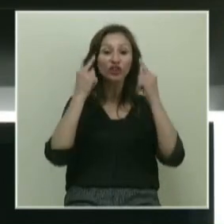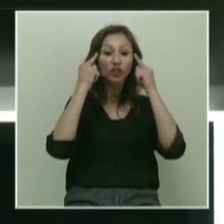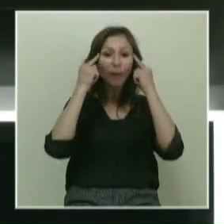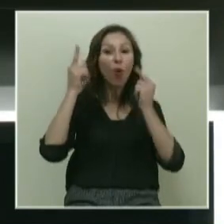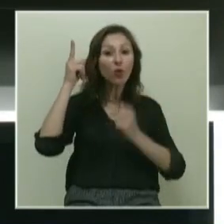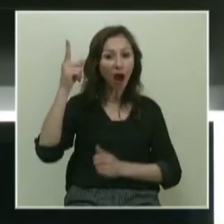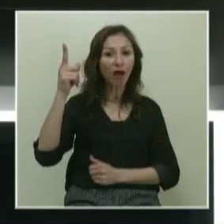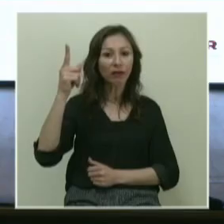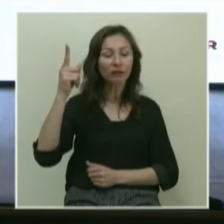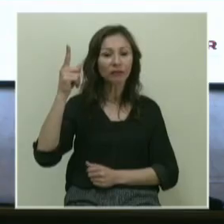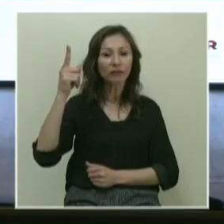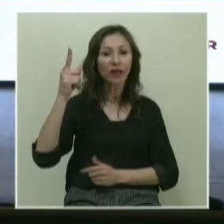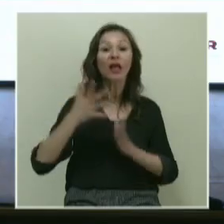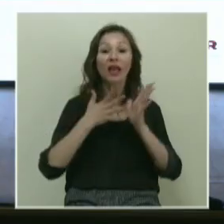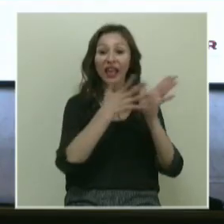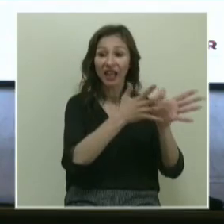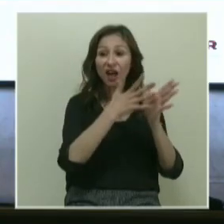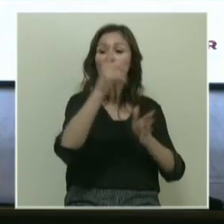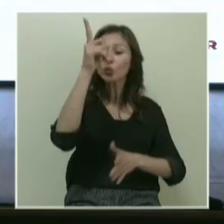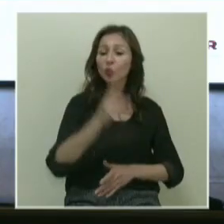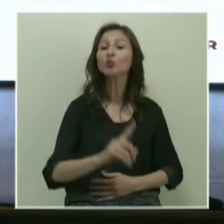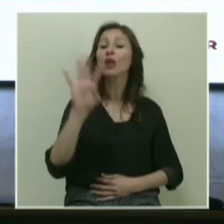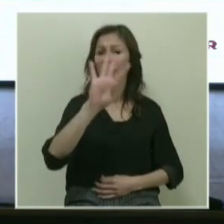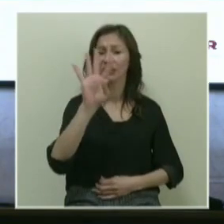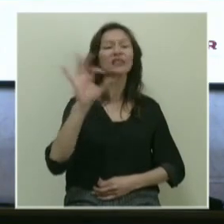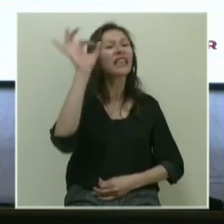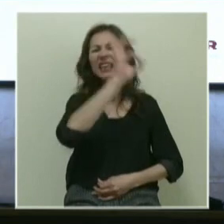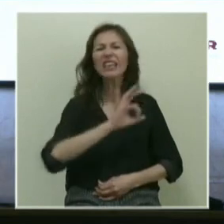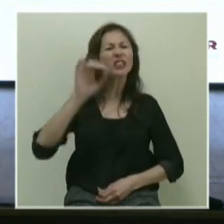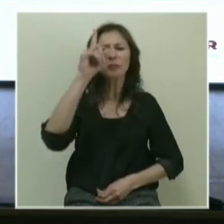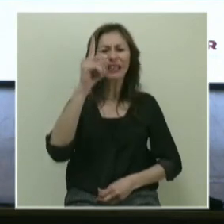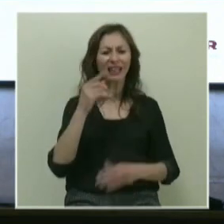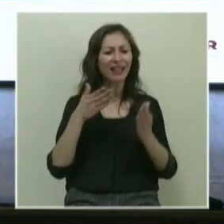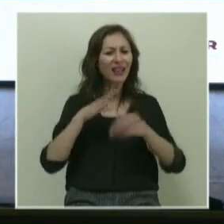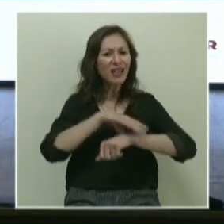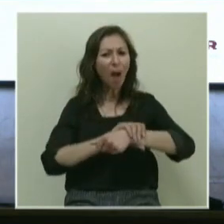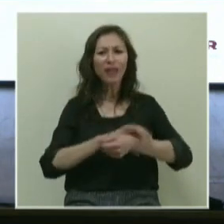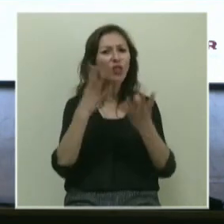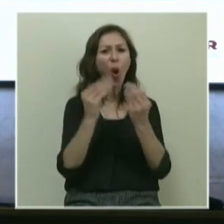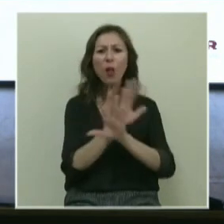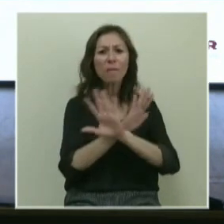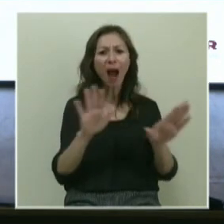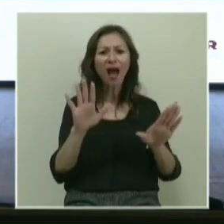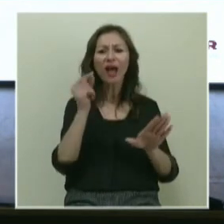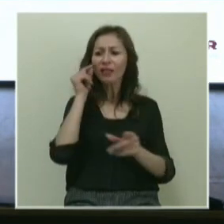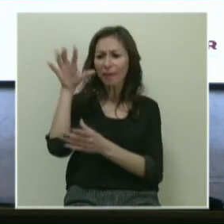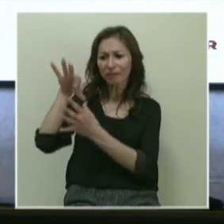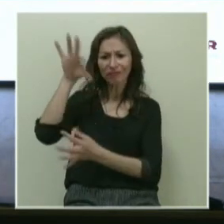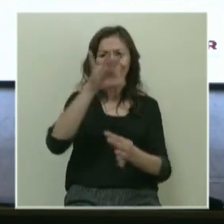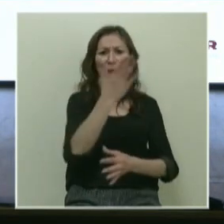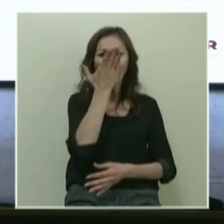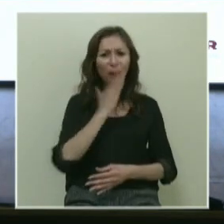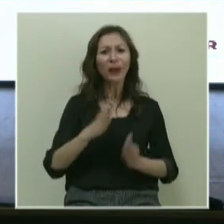ihracatının yüzde kırkını hiçbir tayfası ve hiçbir kaptanı olmayan gemilerle